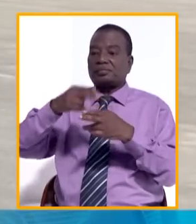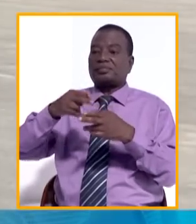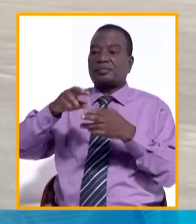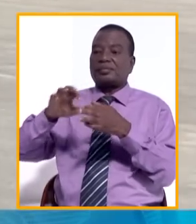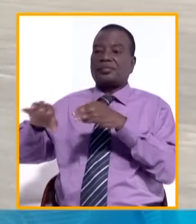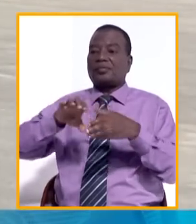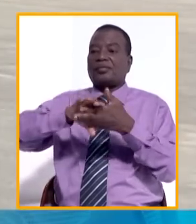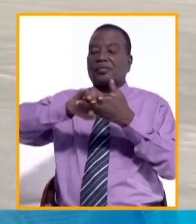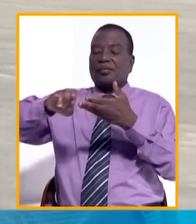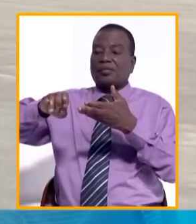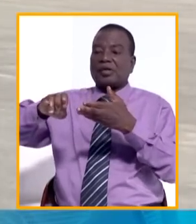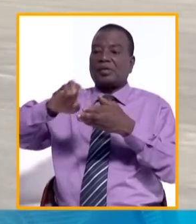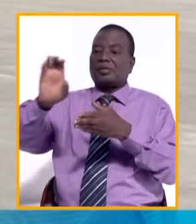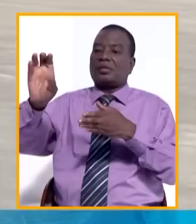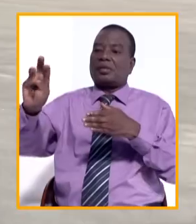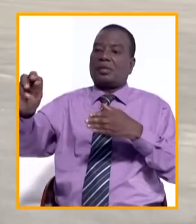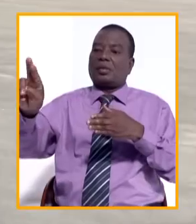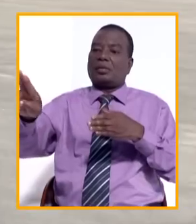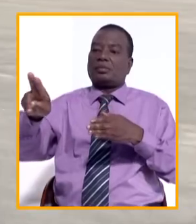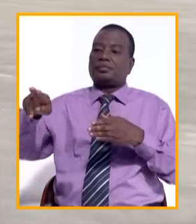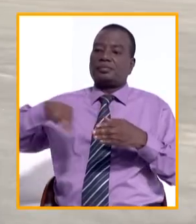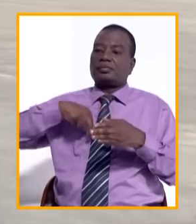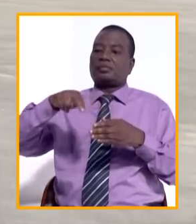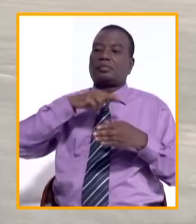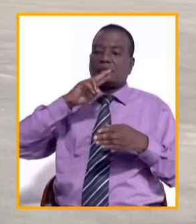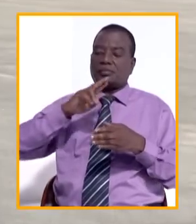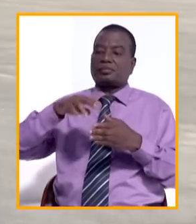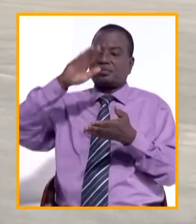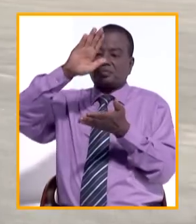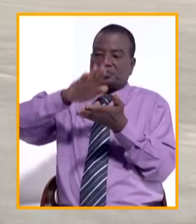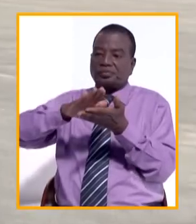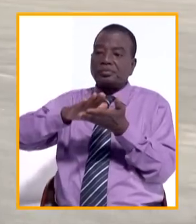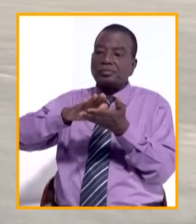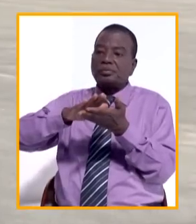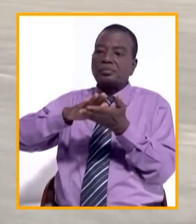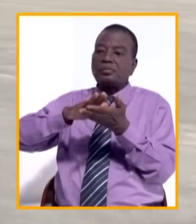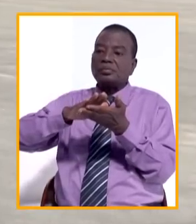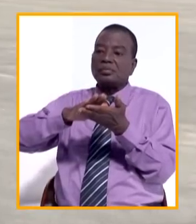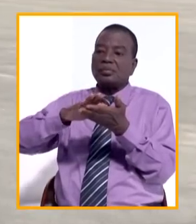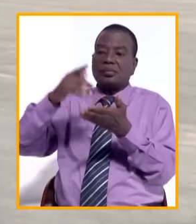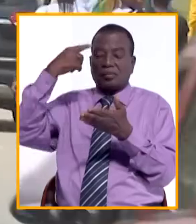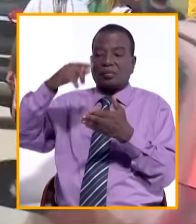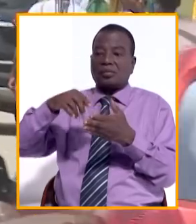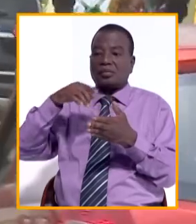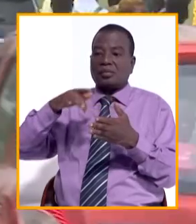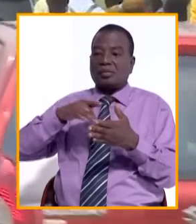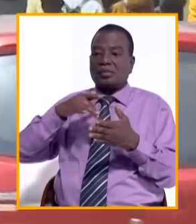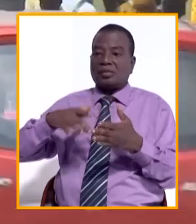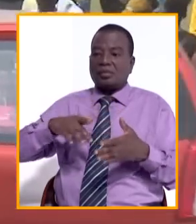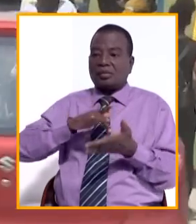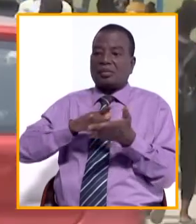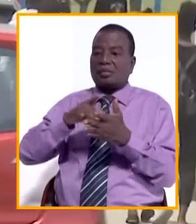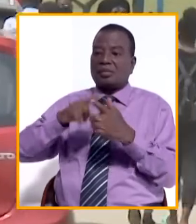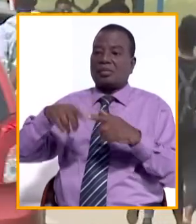cas de CEMU, nous aurons vraiment des réductions pour nos soins à l'hôpital. La couverture